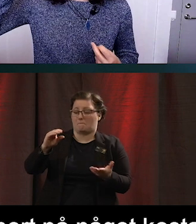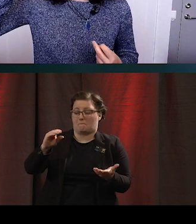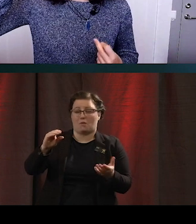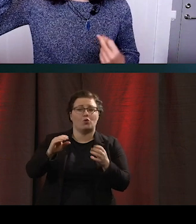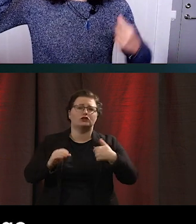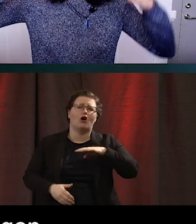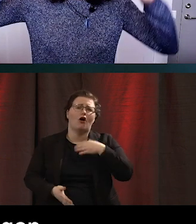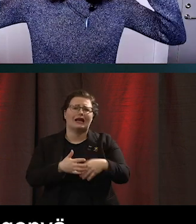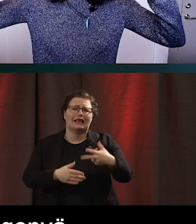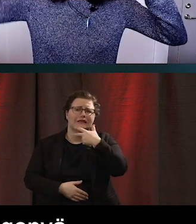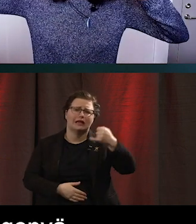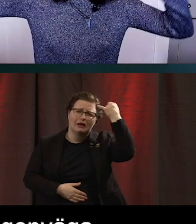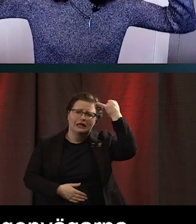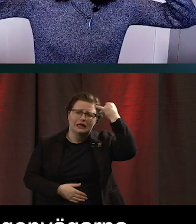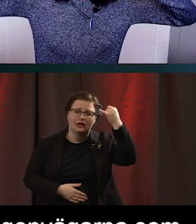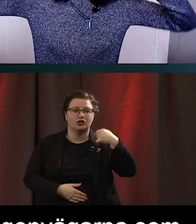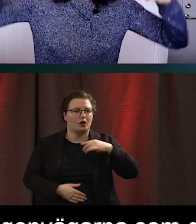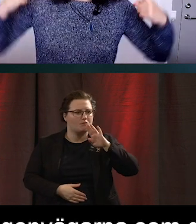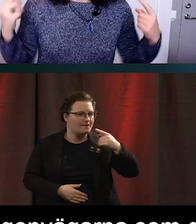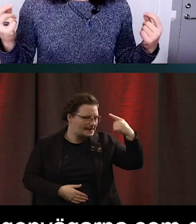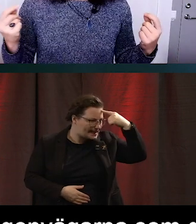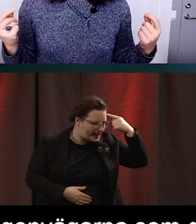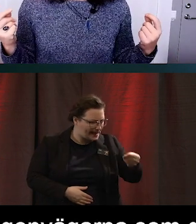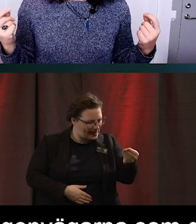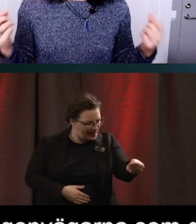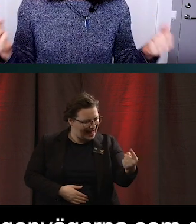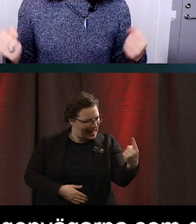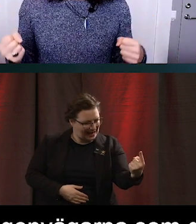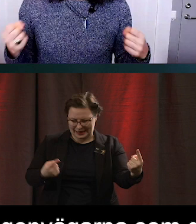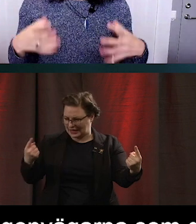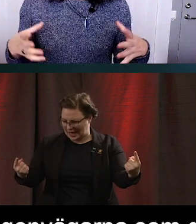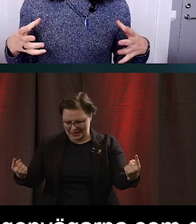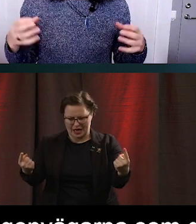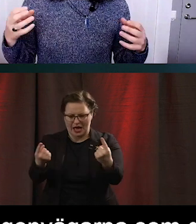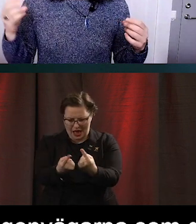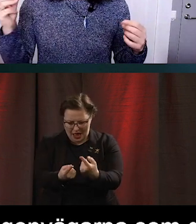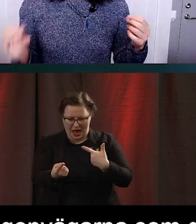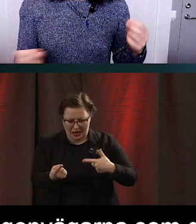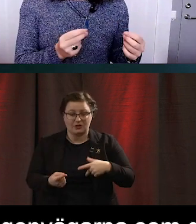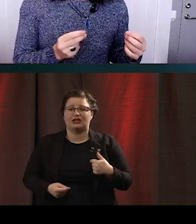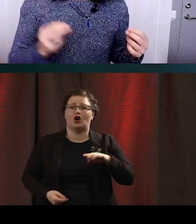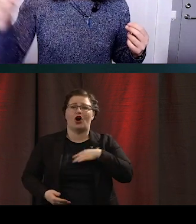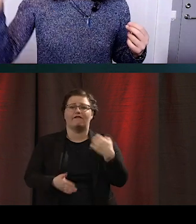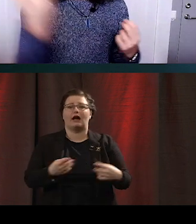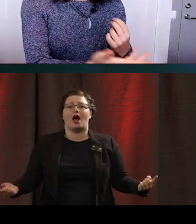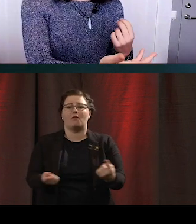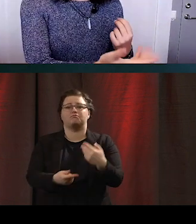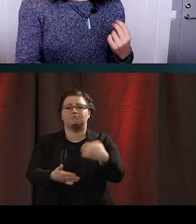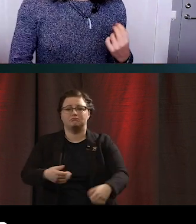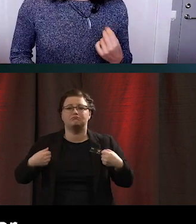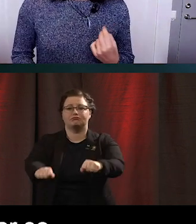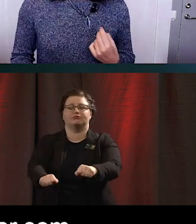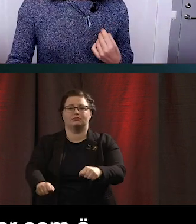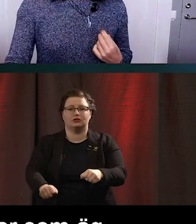genvägarna som gör att vi inte måste ta in, lägga ihop och processa. utan istället så har vi de här genvägarna som säger det här är